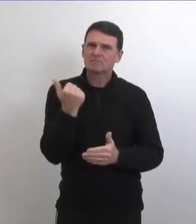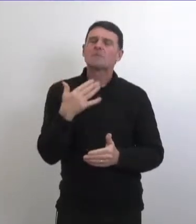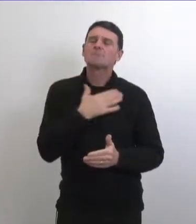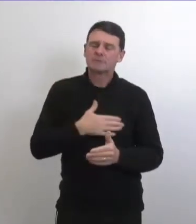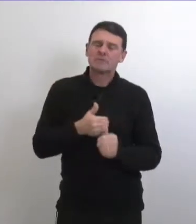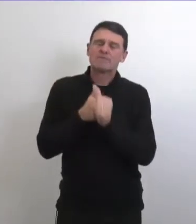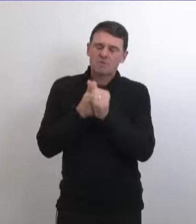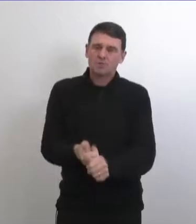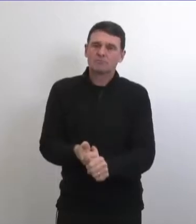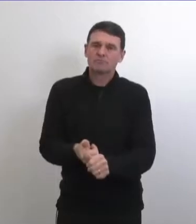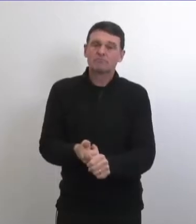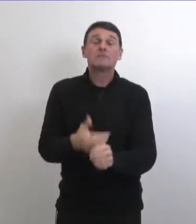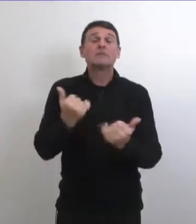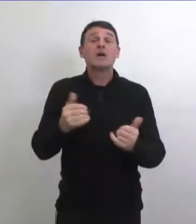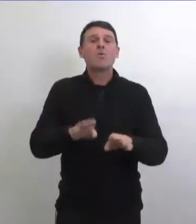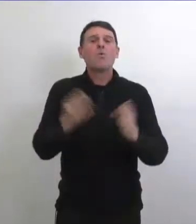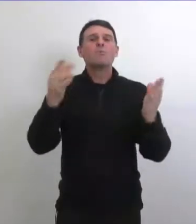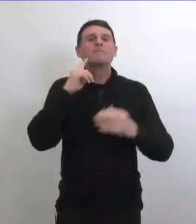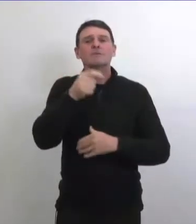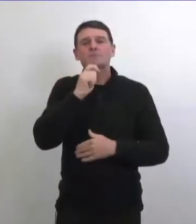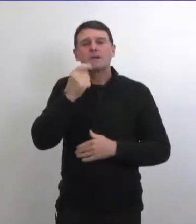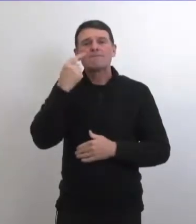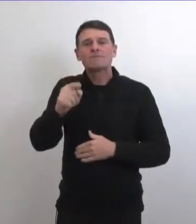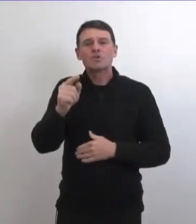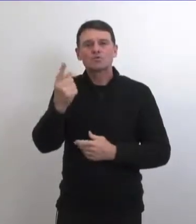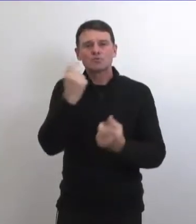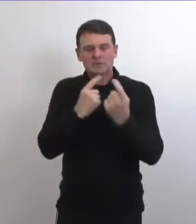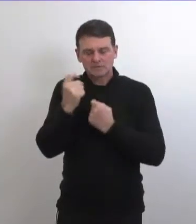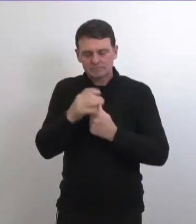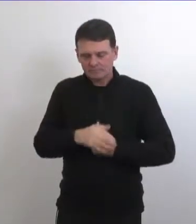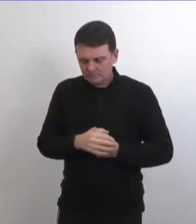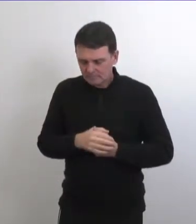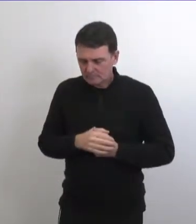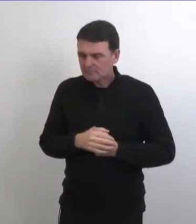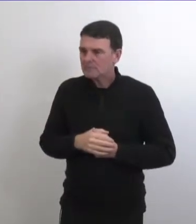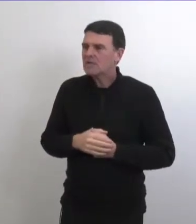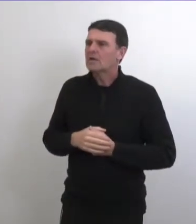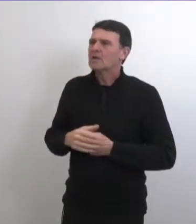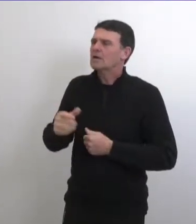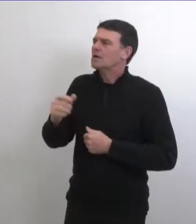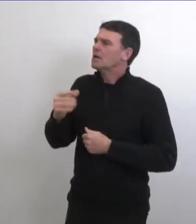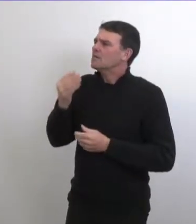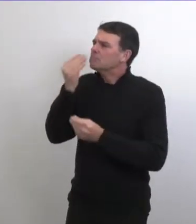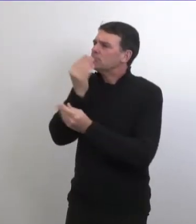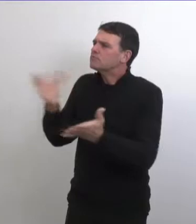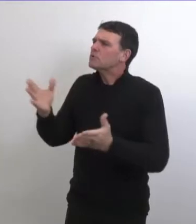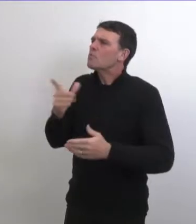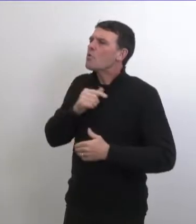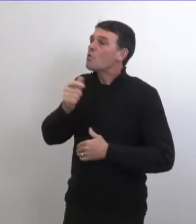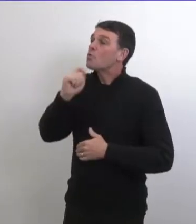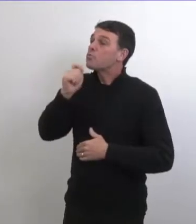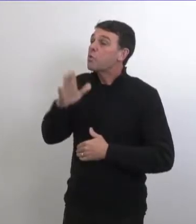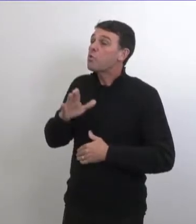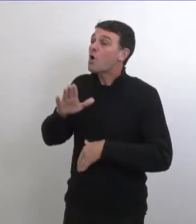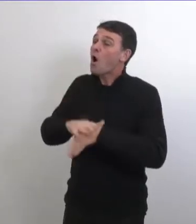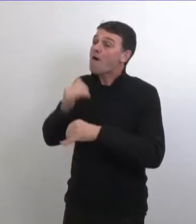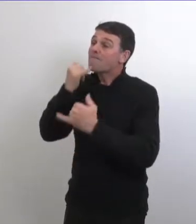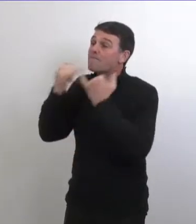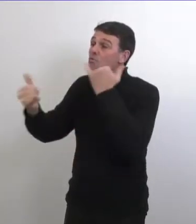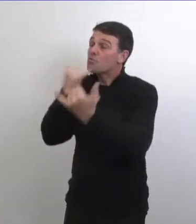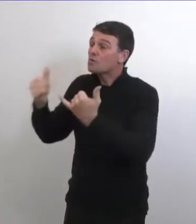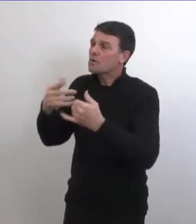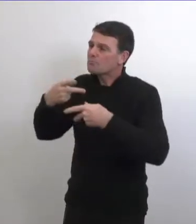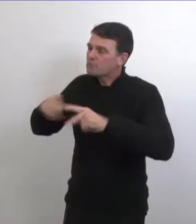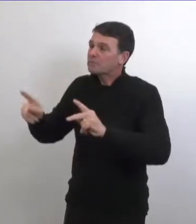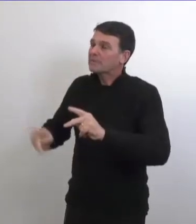je peux maintenant prendre des questions merci docteur un rappel aux